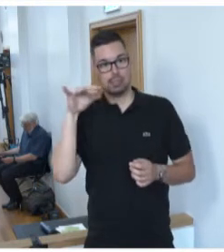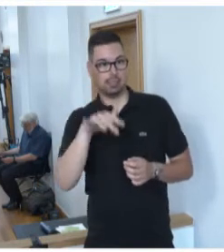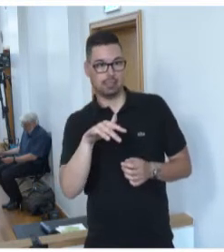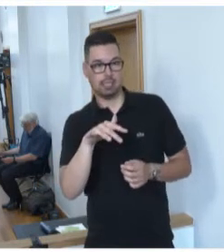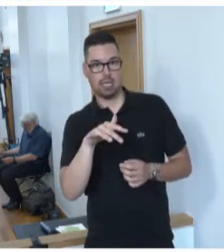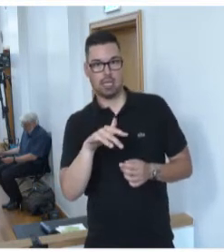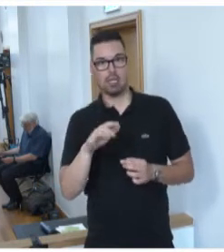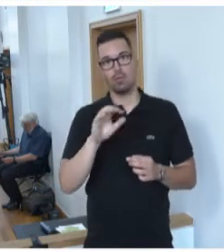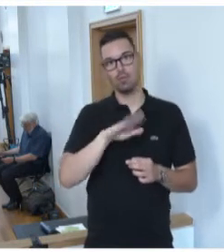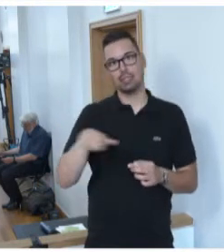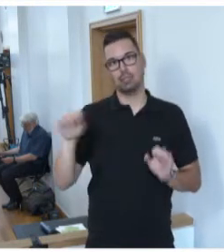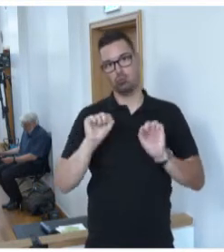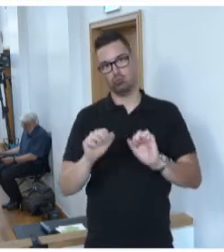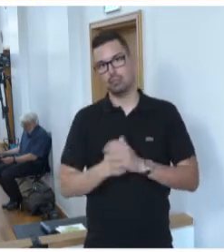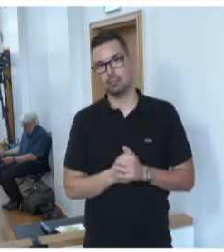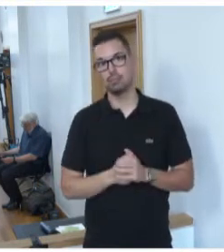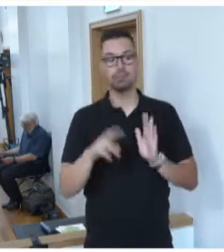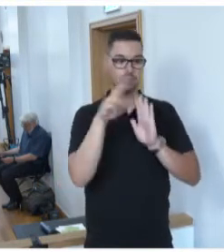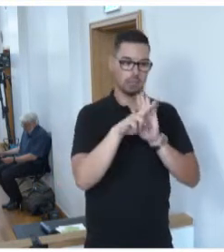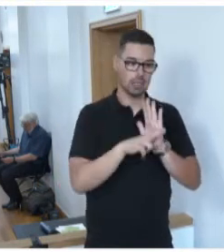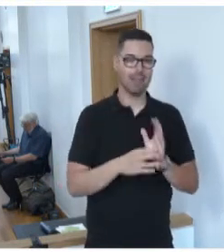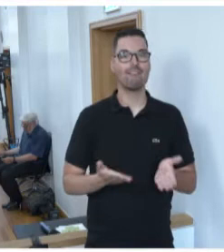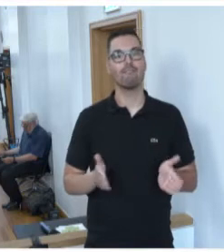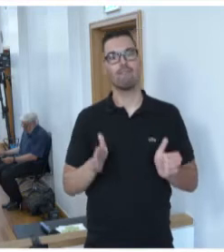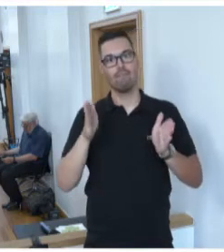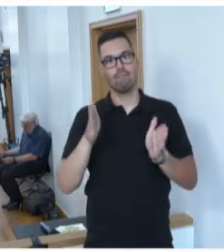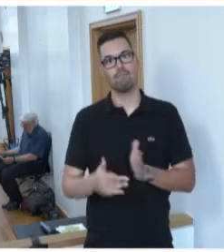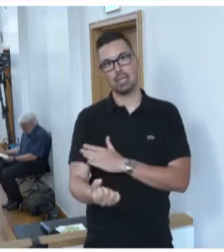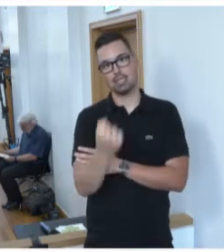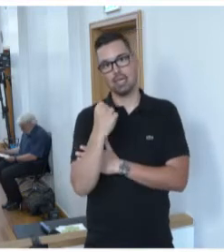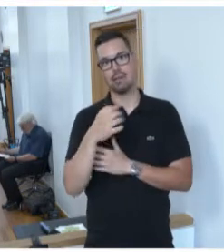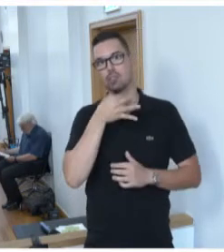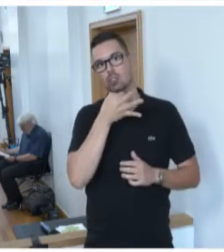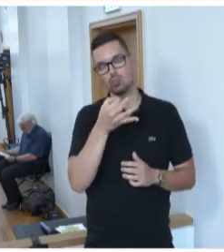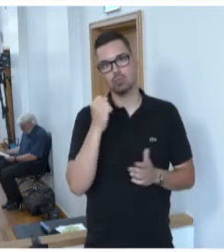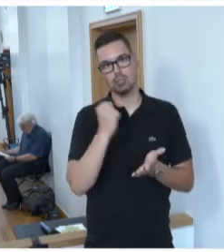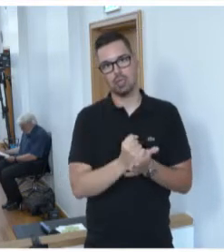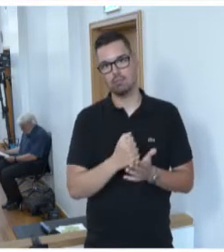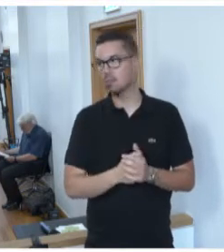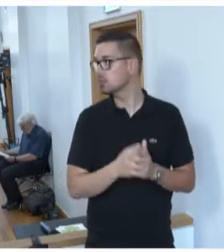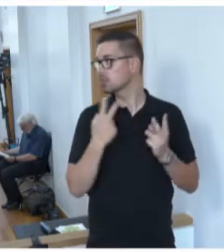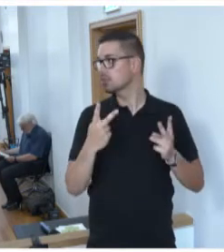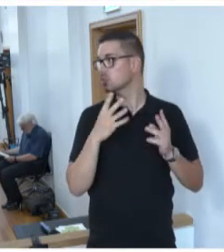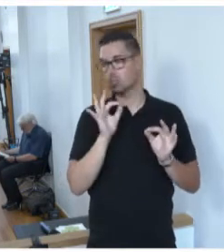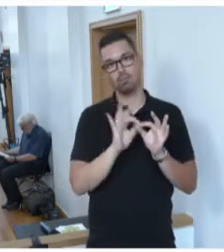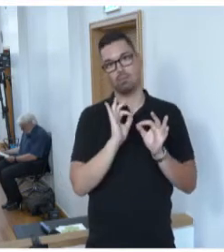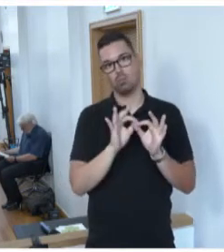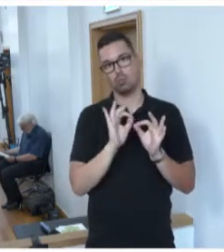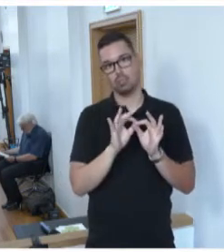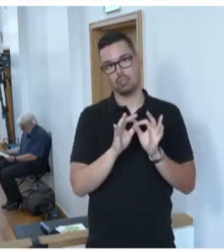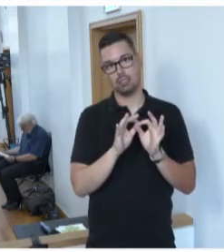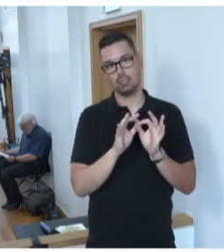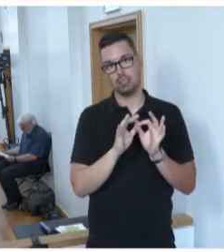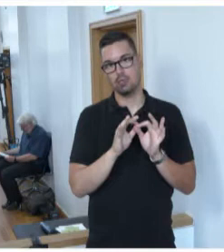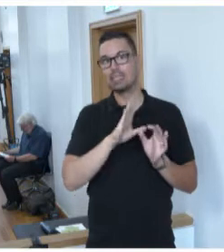Kinderschutz. Es regelt auch, Fachkräfte, die das Jugendamt über gewichtige Anhaltspunkte für eine Kindeswohlgefährdung informieren,